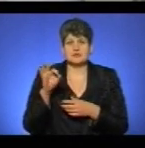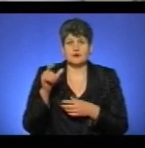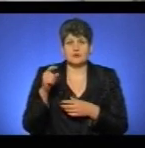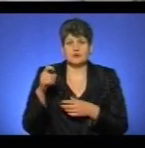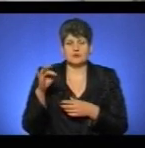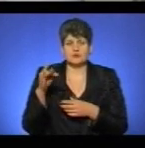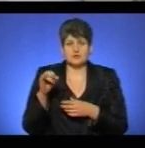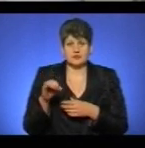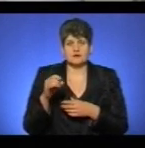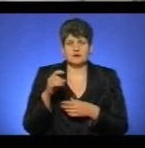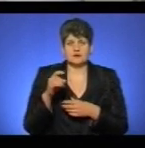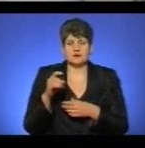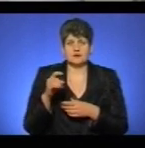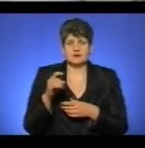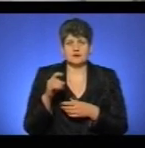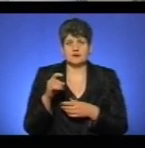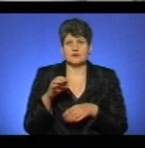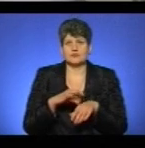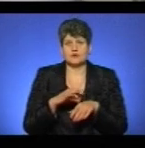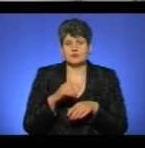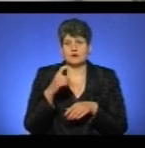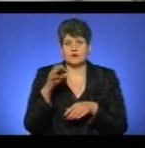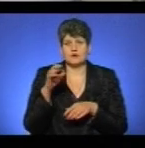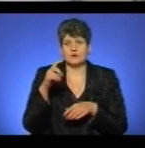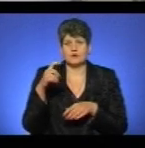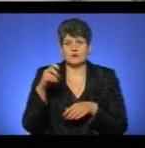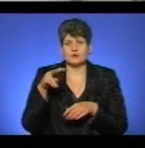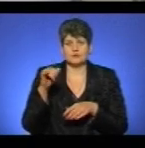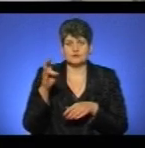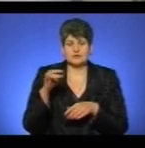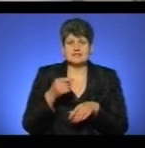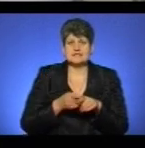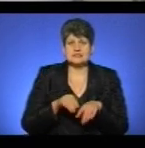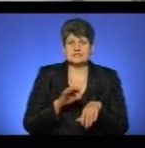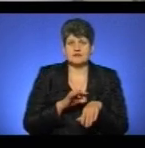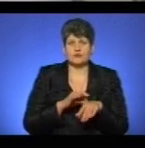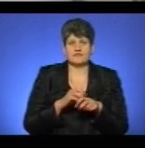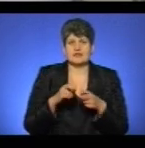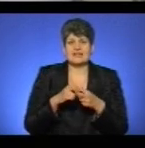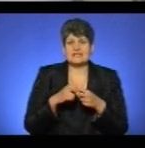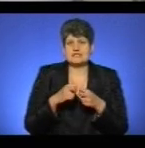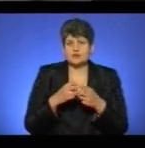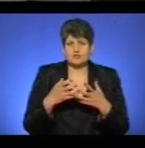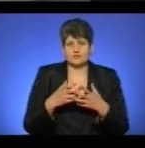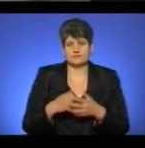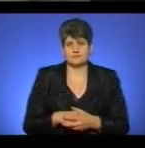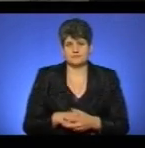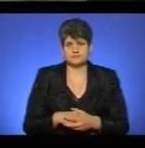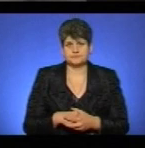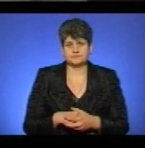хвороба хохлунда-шинца. Це є захворювання кісткового апарату.